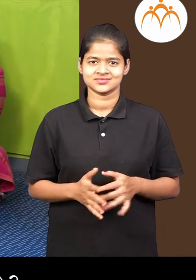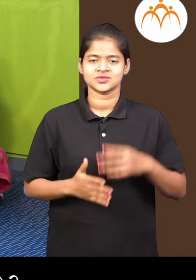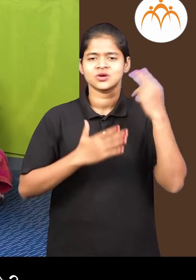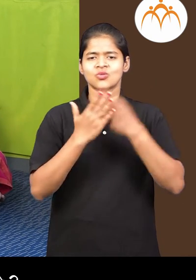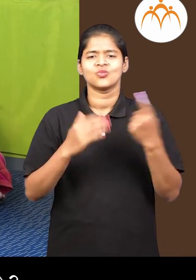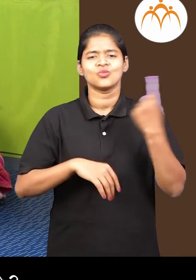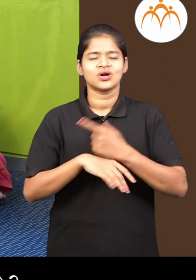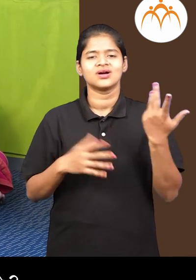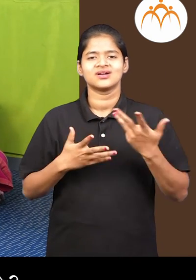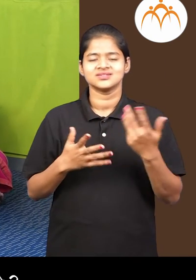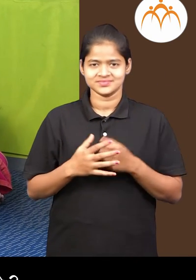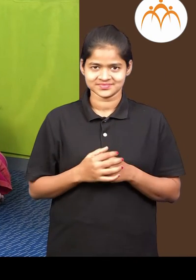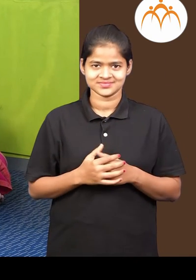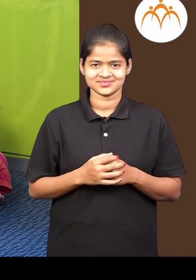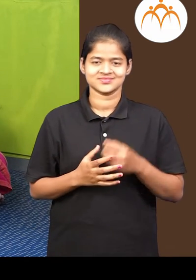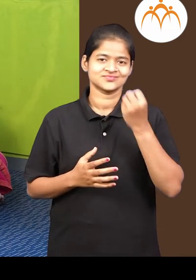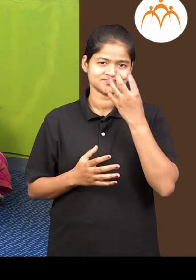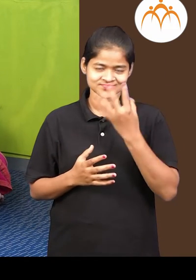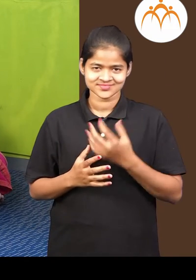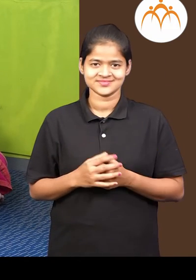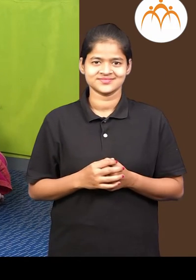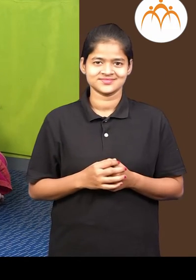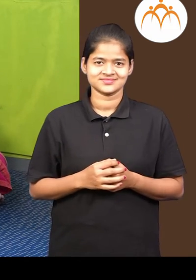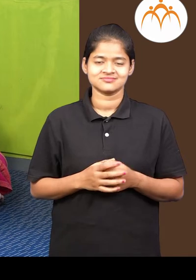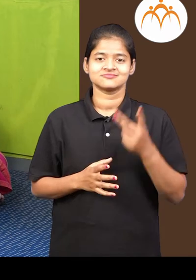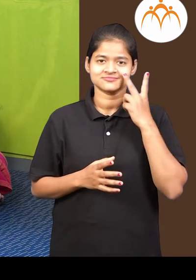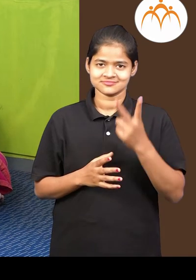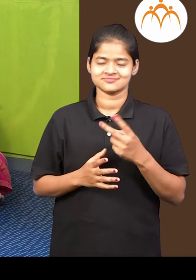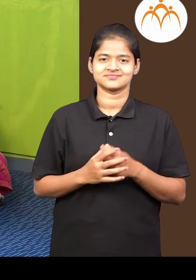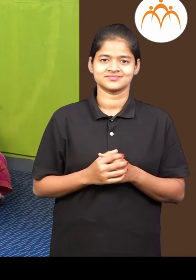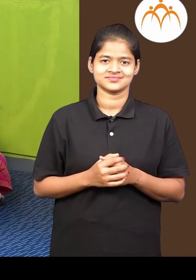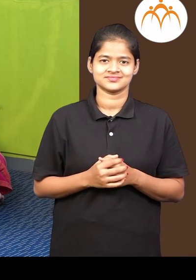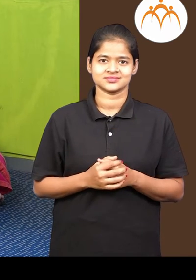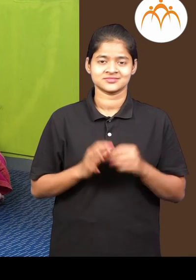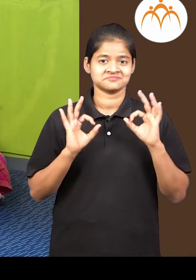Ats kasla chitra kadities? Ats? Phun Wow,